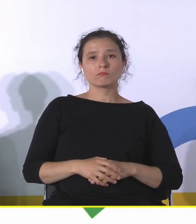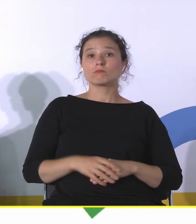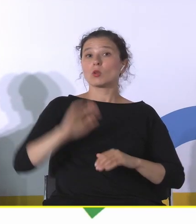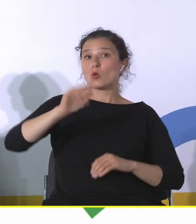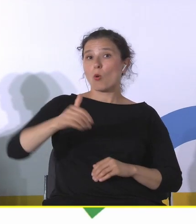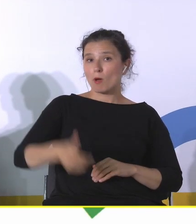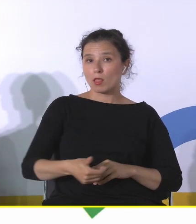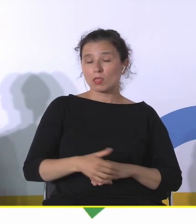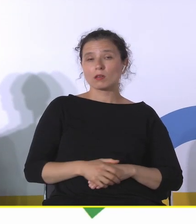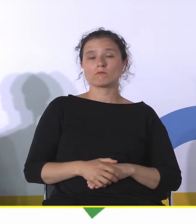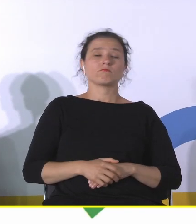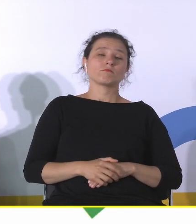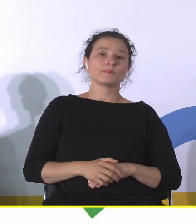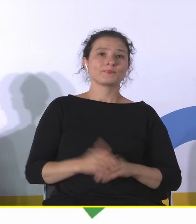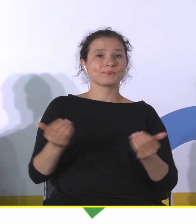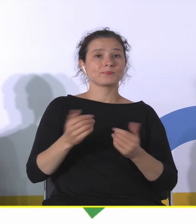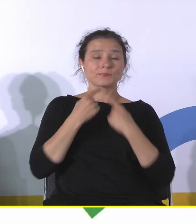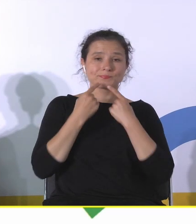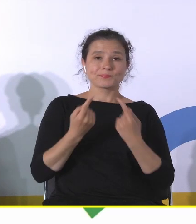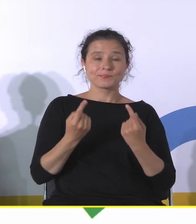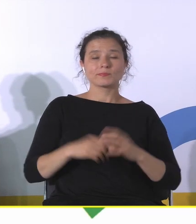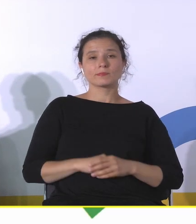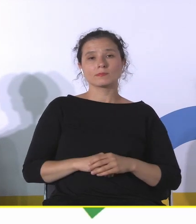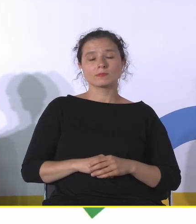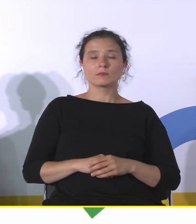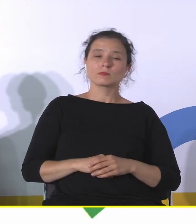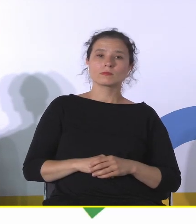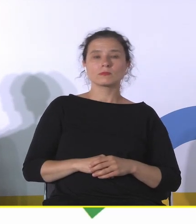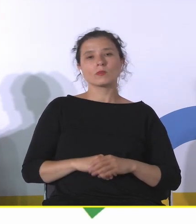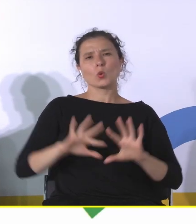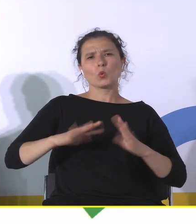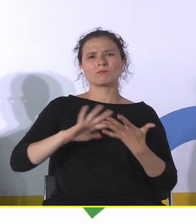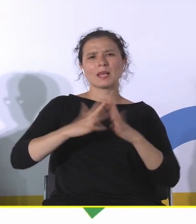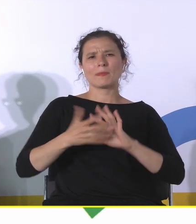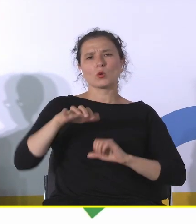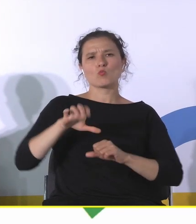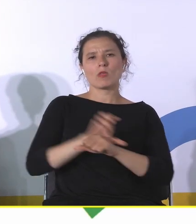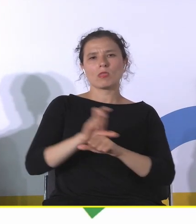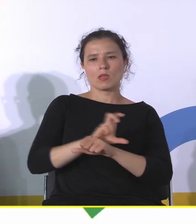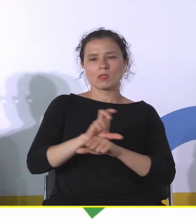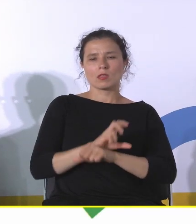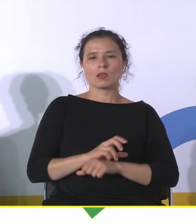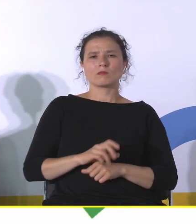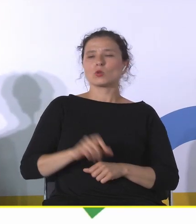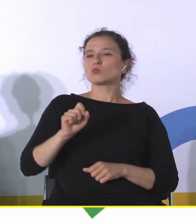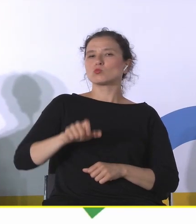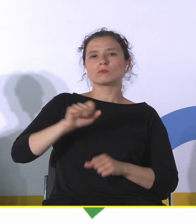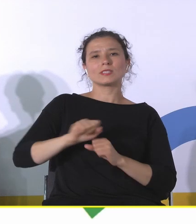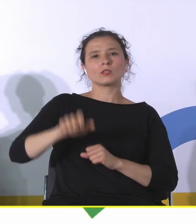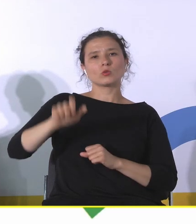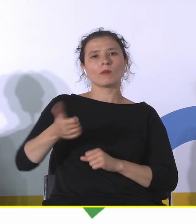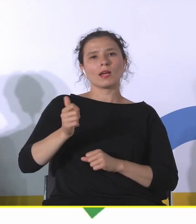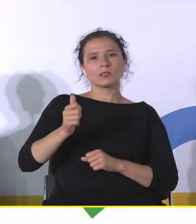no można powiedzieć, bardziej taki, no zabytek techniczny. Tu mamy specjalisty od zabytków techniki. Zabytki